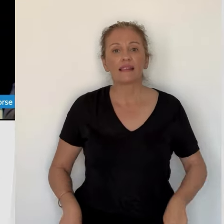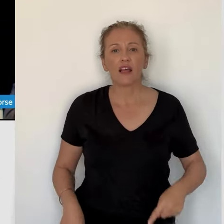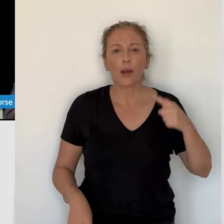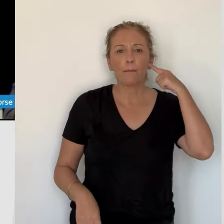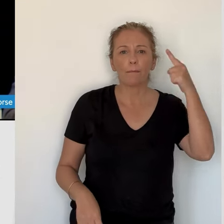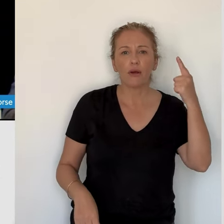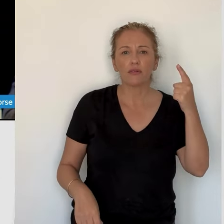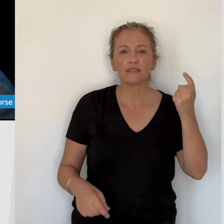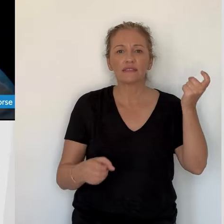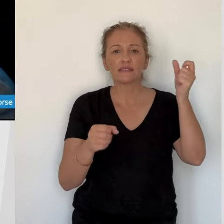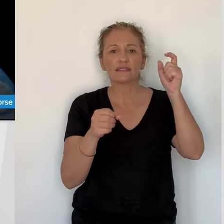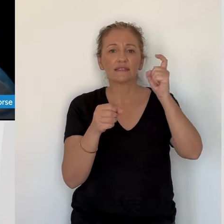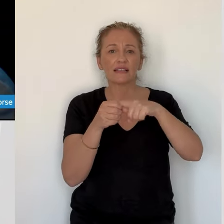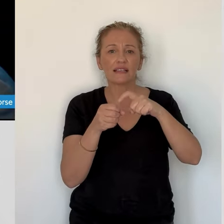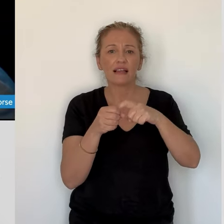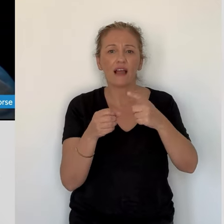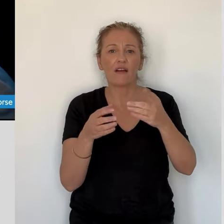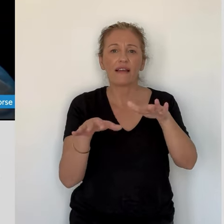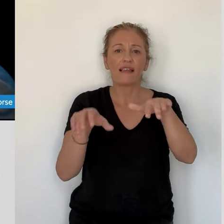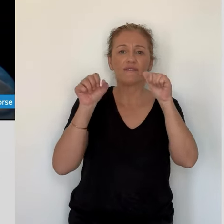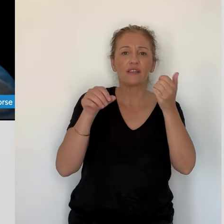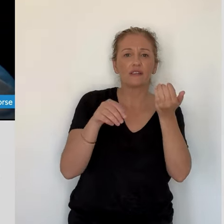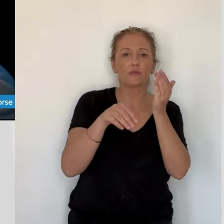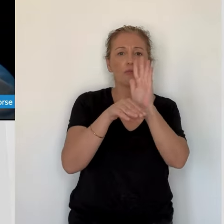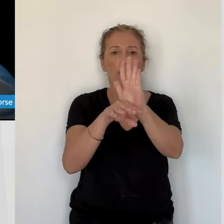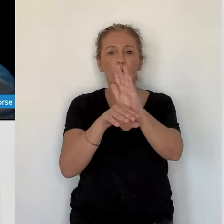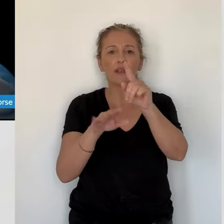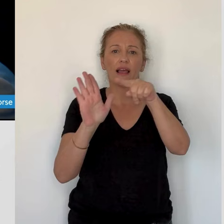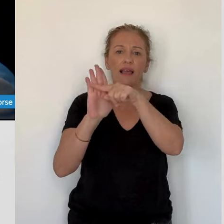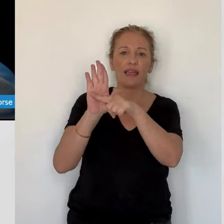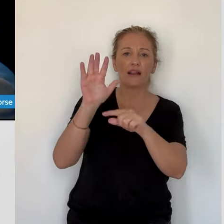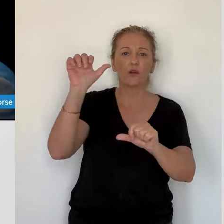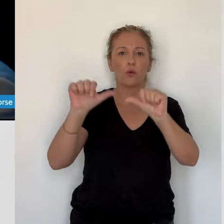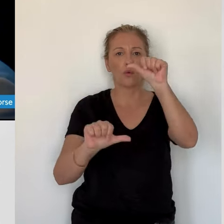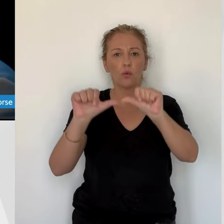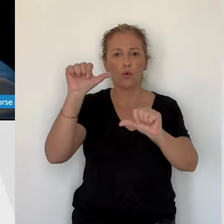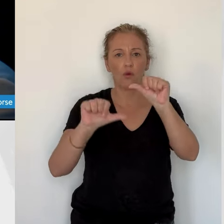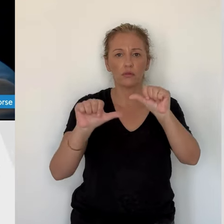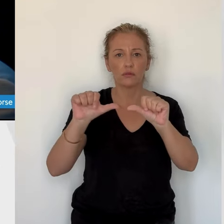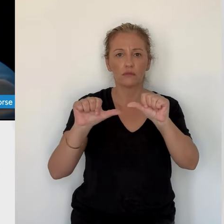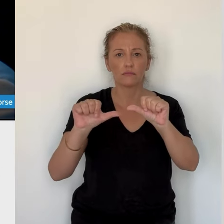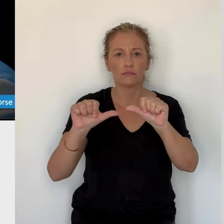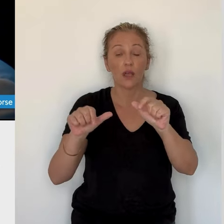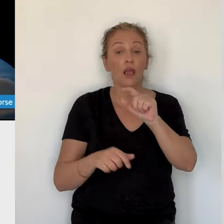l'Etat, ce syndicat serait un moyen de contourner aux obligations de mise en concurrence.